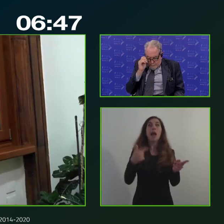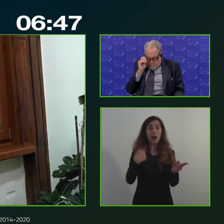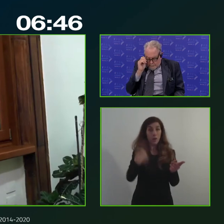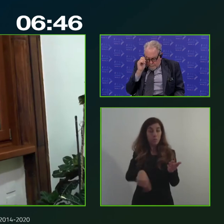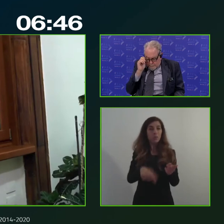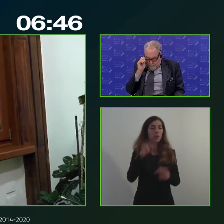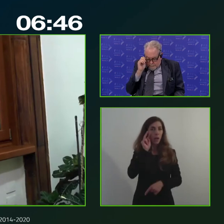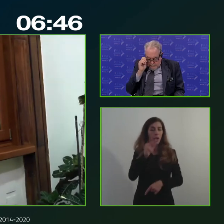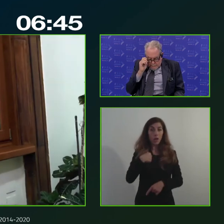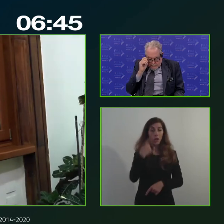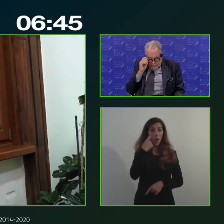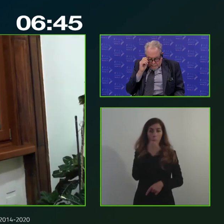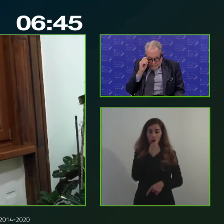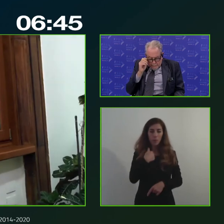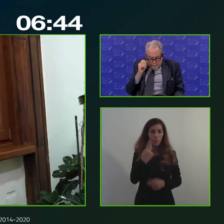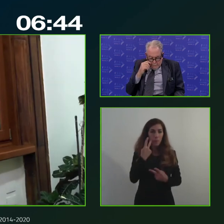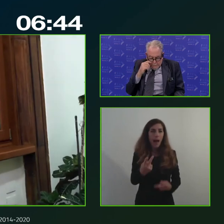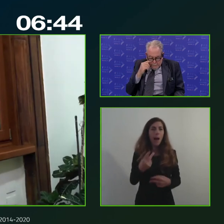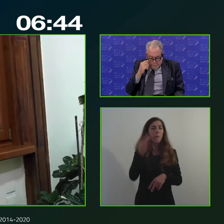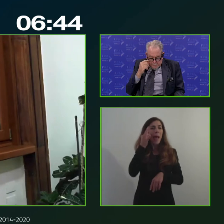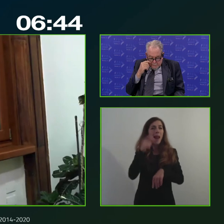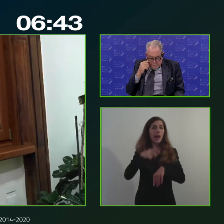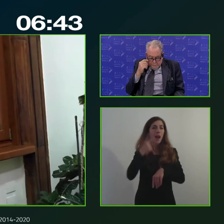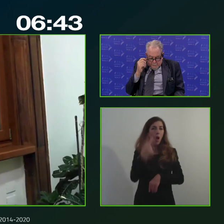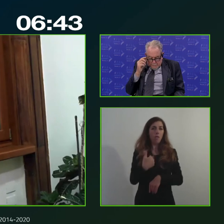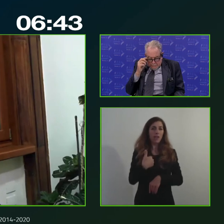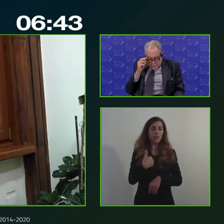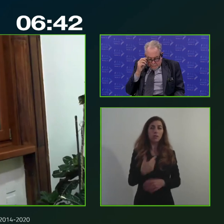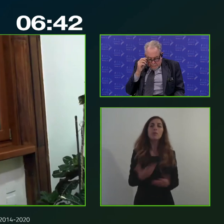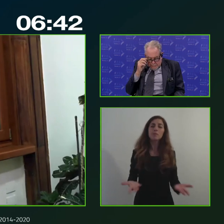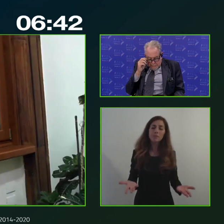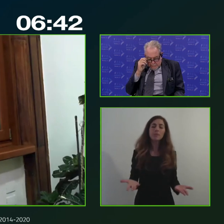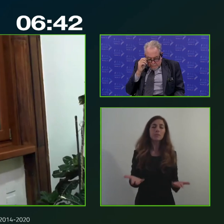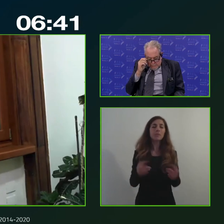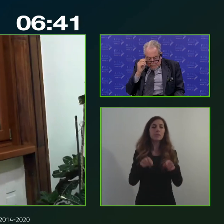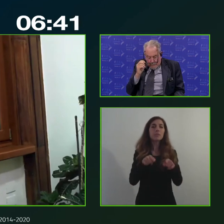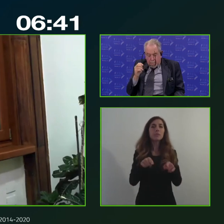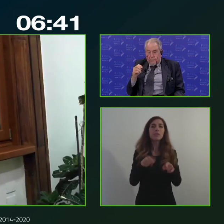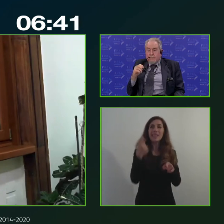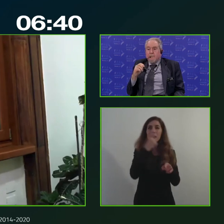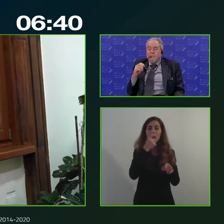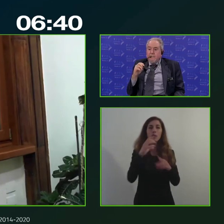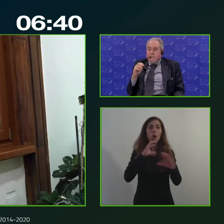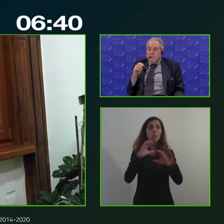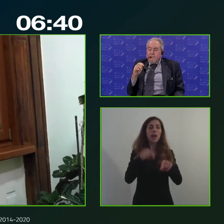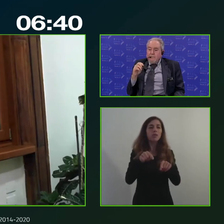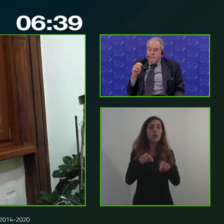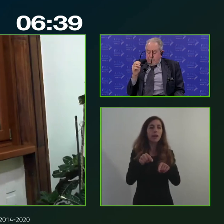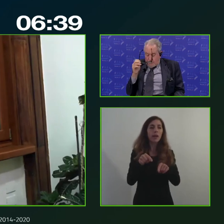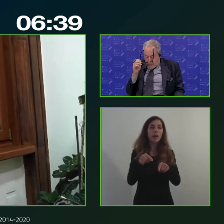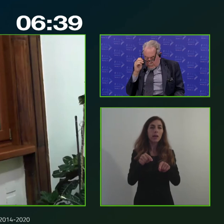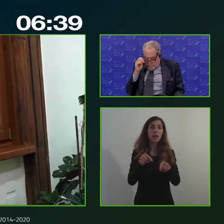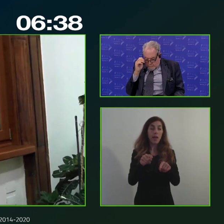l'ho sperimentato proprio sulla mia pelle mi sono accorto che non diciamo nella fase proprio di